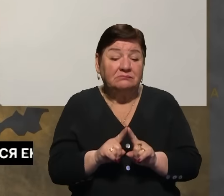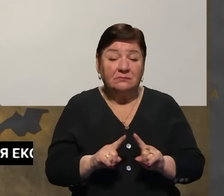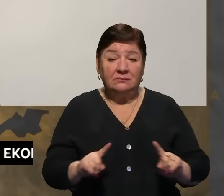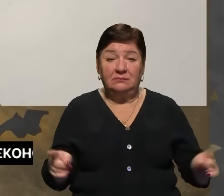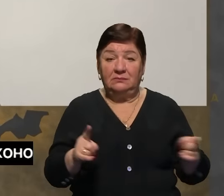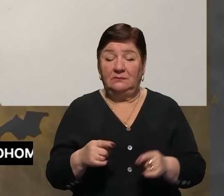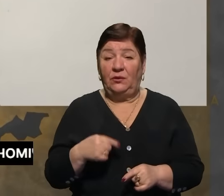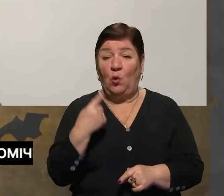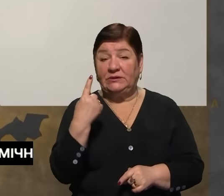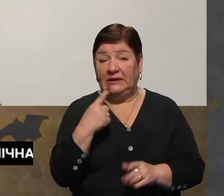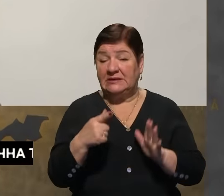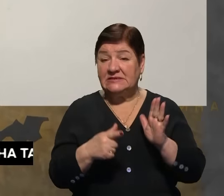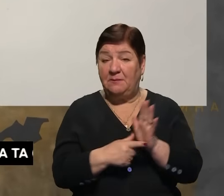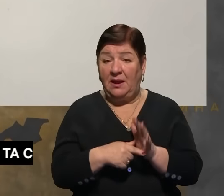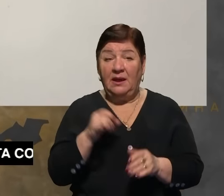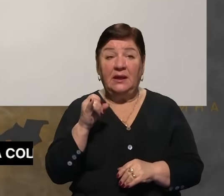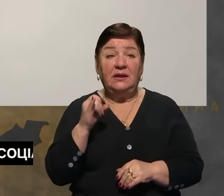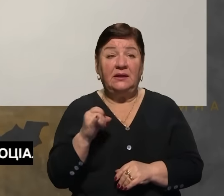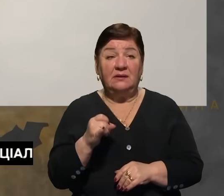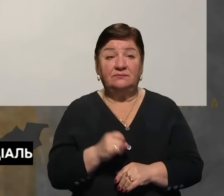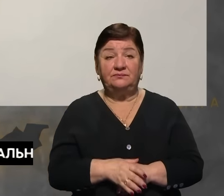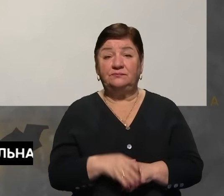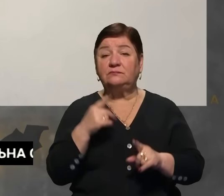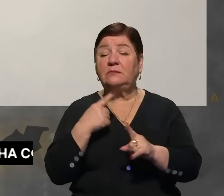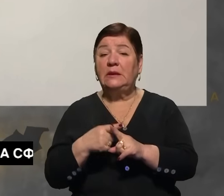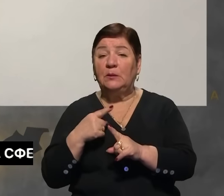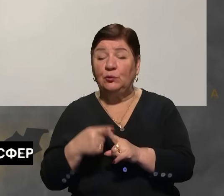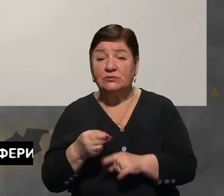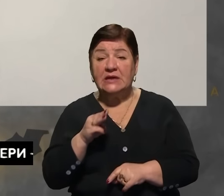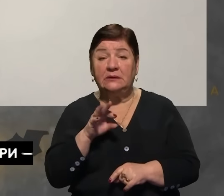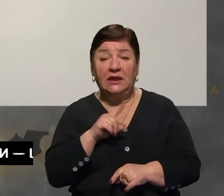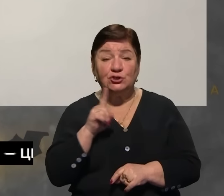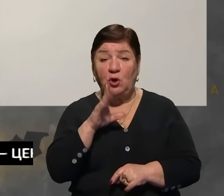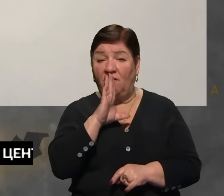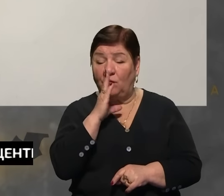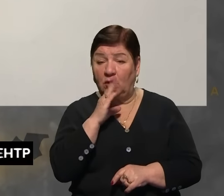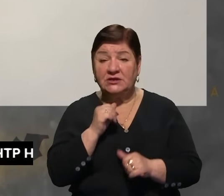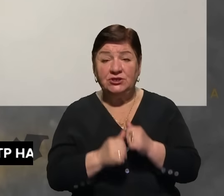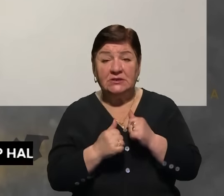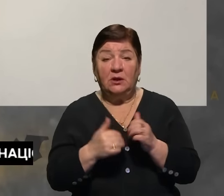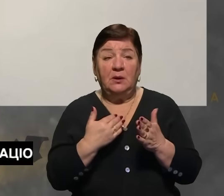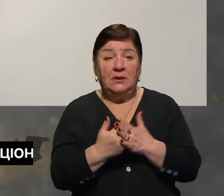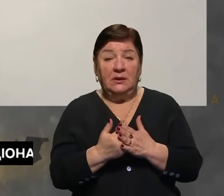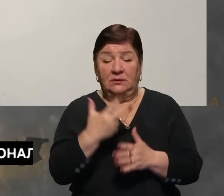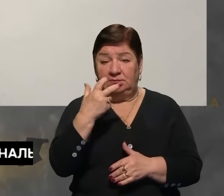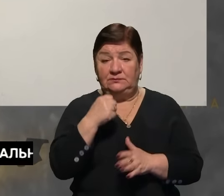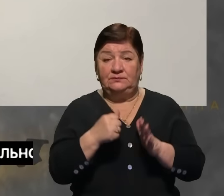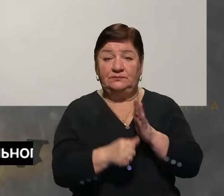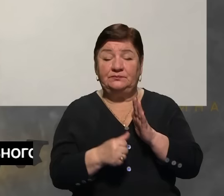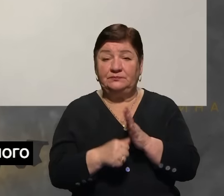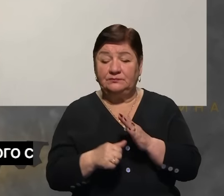приблизно 1 к 7, плюс те, що ворог часто може бути майже на 360 градусів